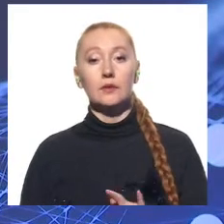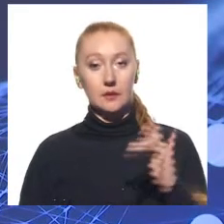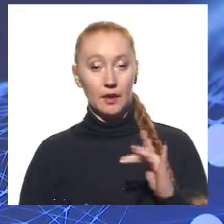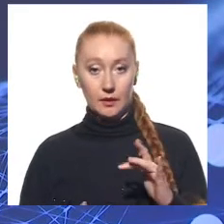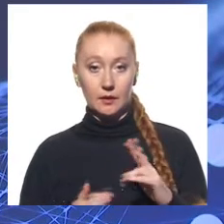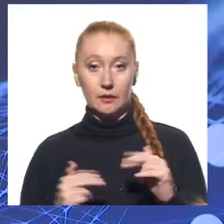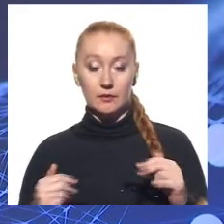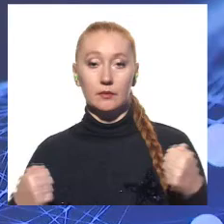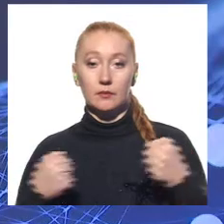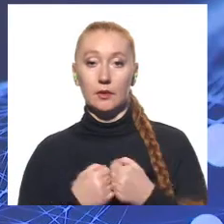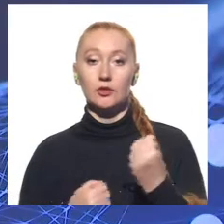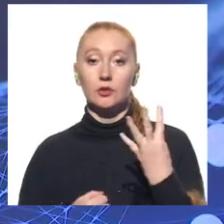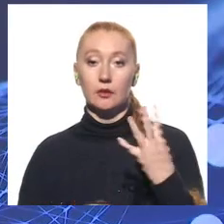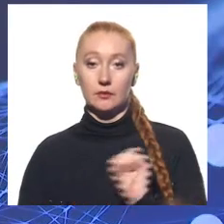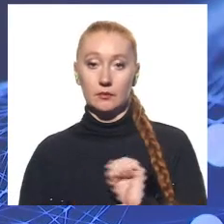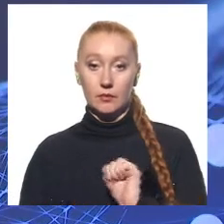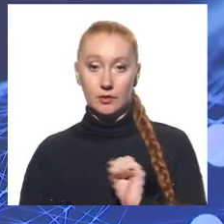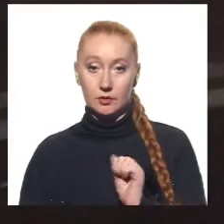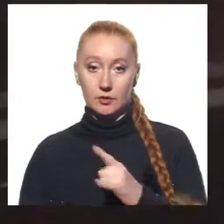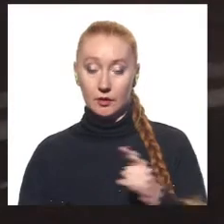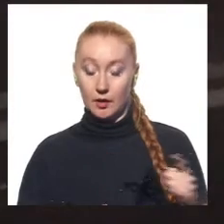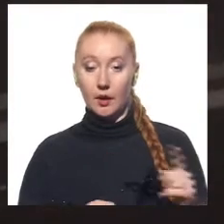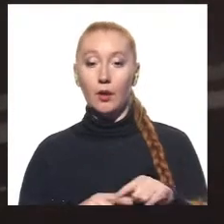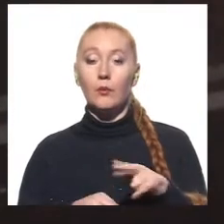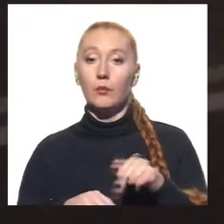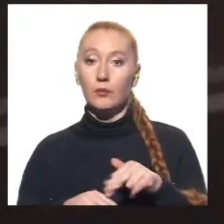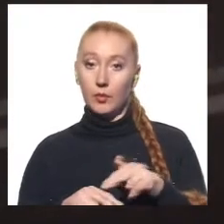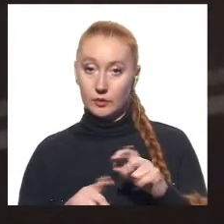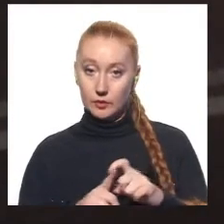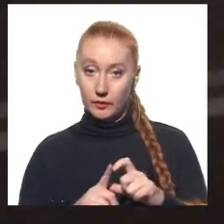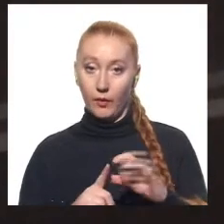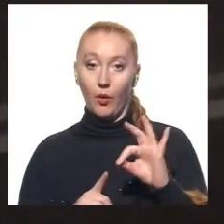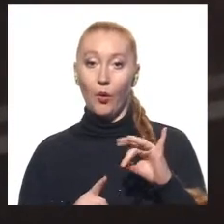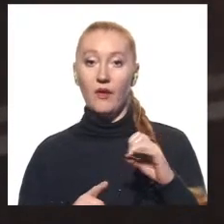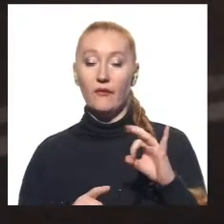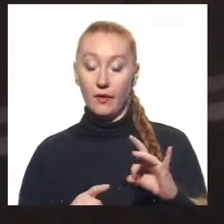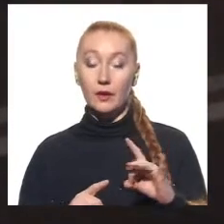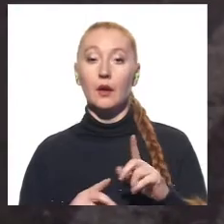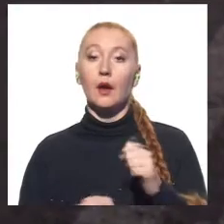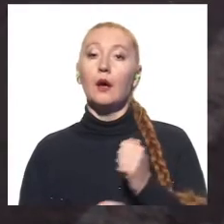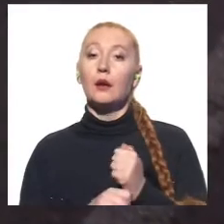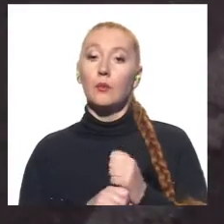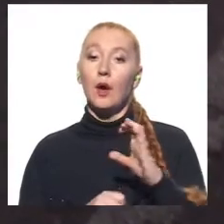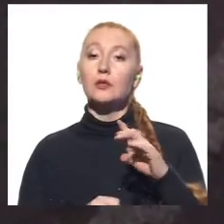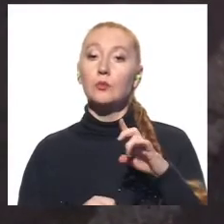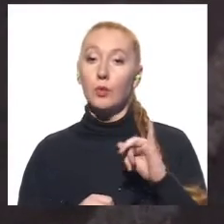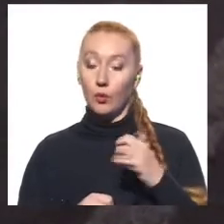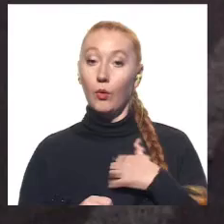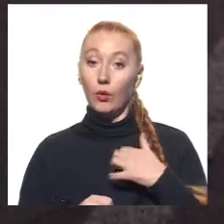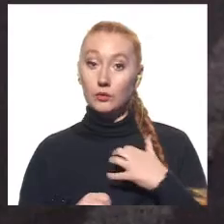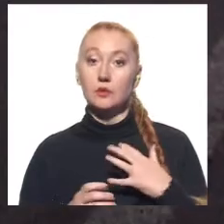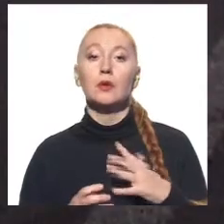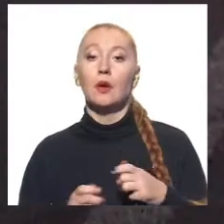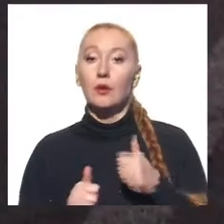сталося ДТП з 14-ма автівками. За словами патрульного поліцейського Євгена Оліфера, працівники СБУ намагалися спіймати